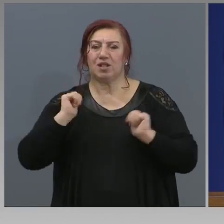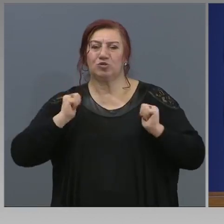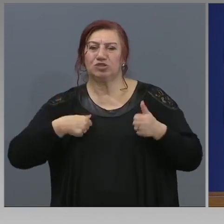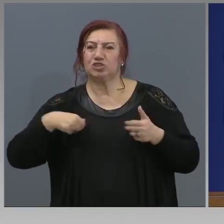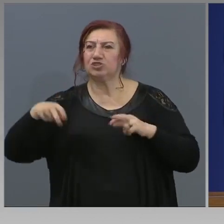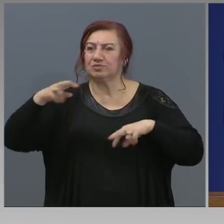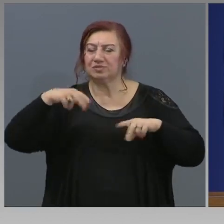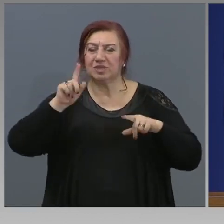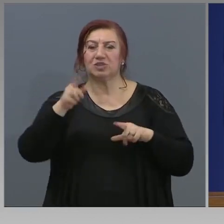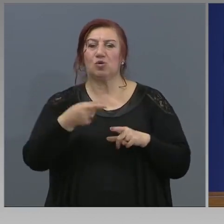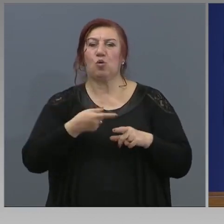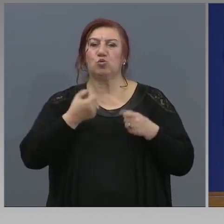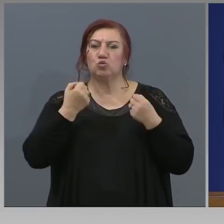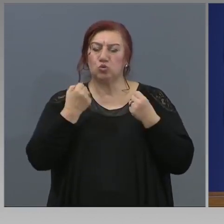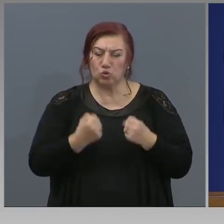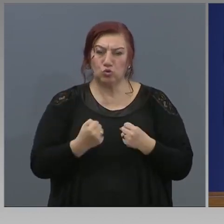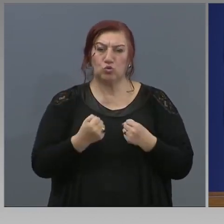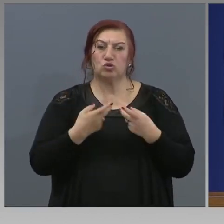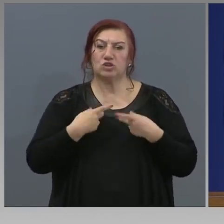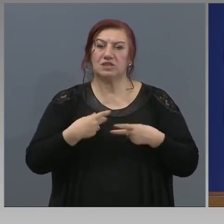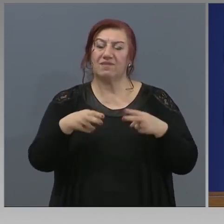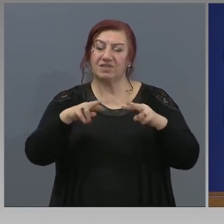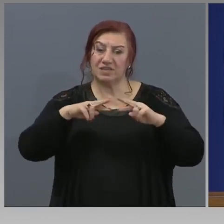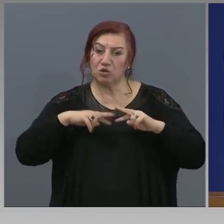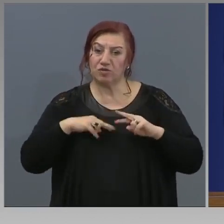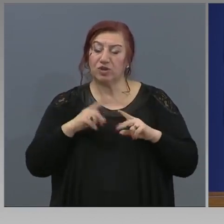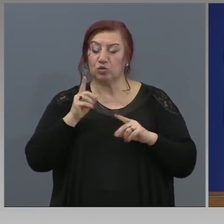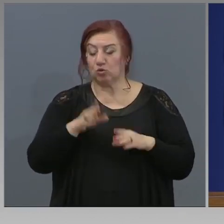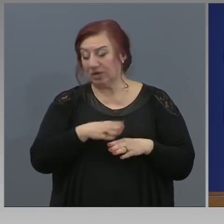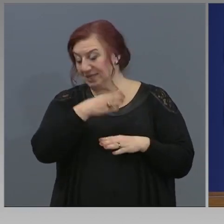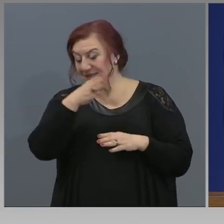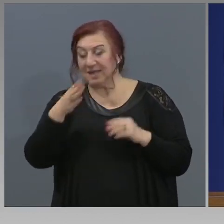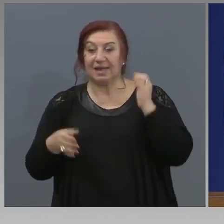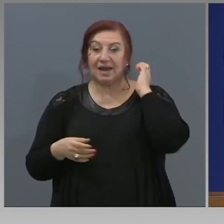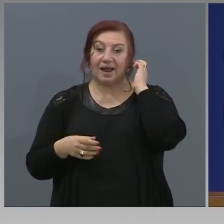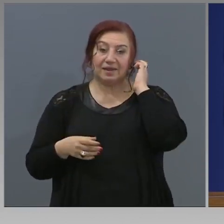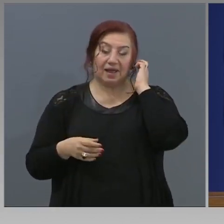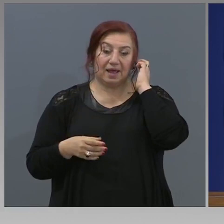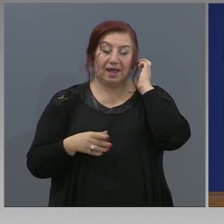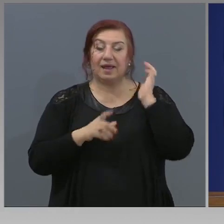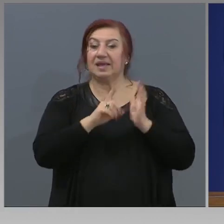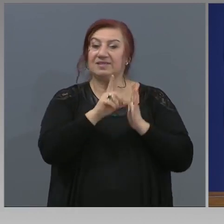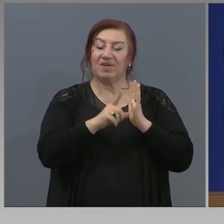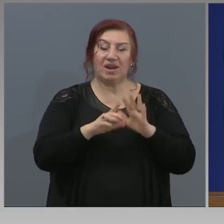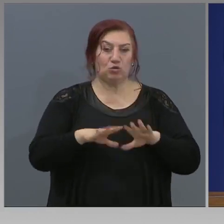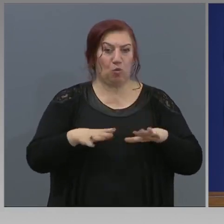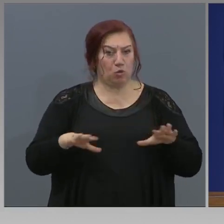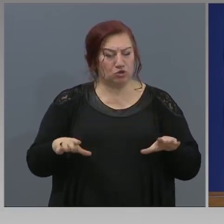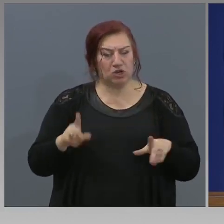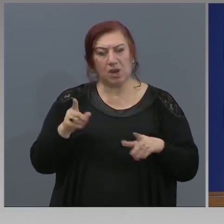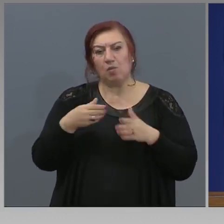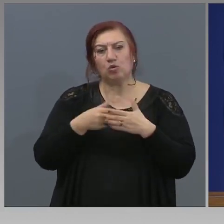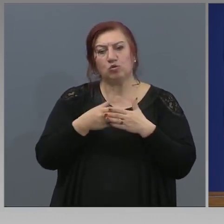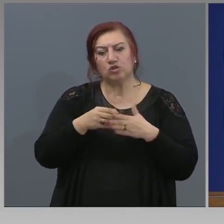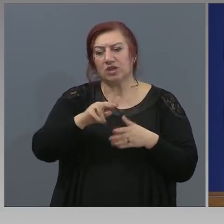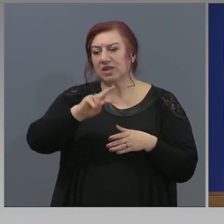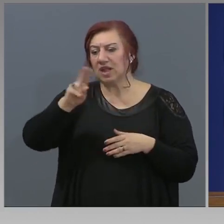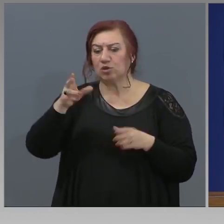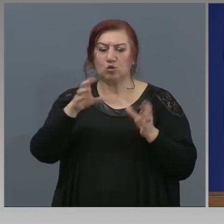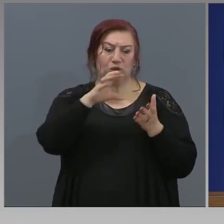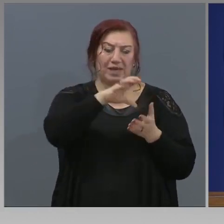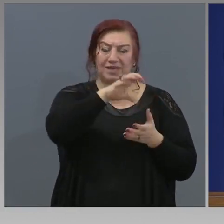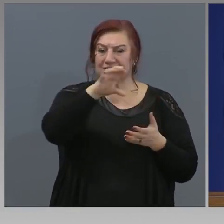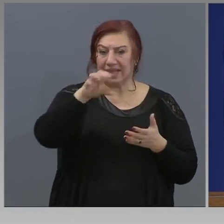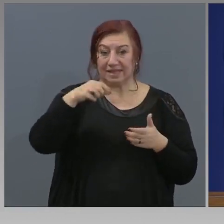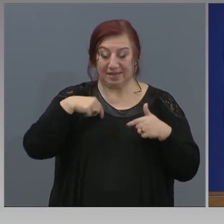трудно ще бъде възстановяването дори след края на извънредното положение. По отношение на другите секторите, първа предстои да